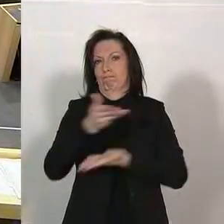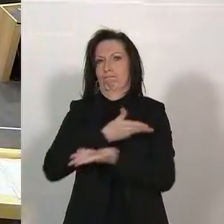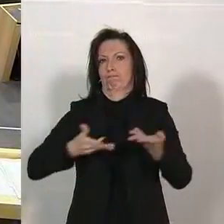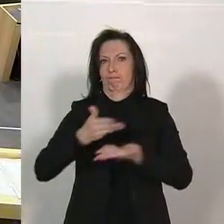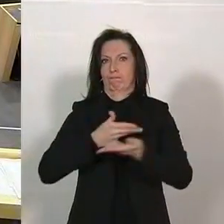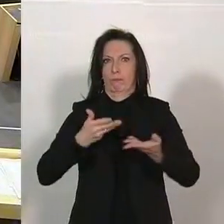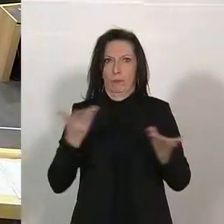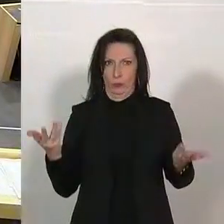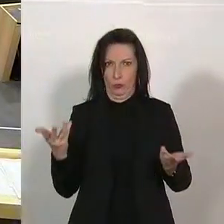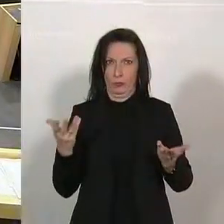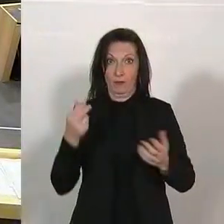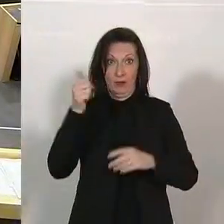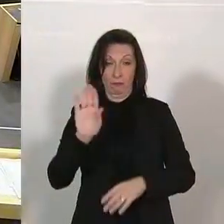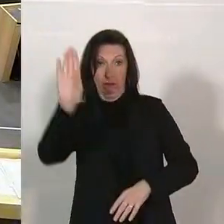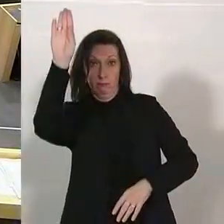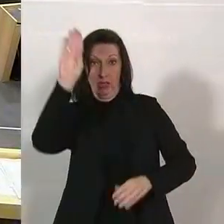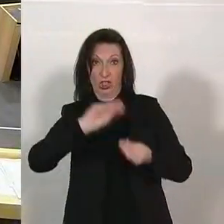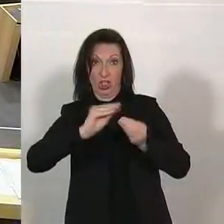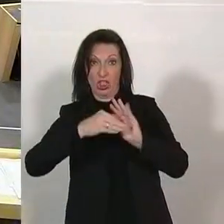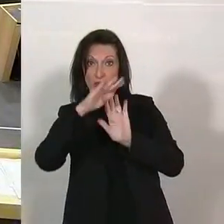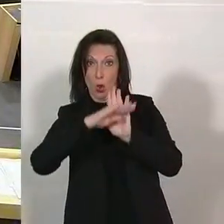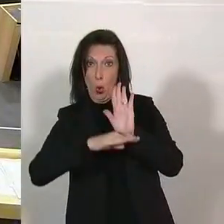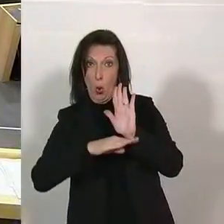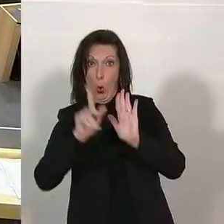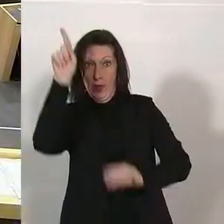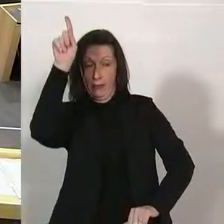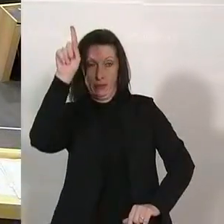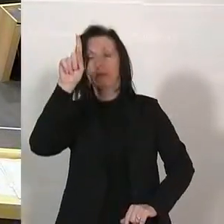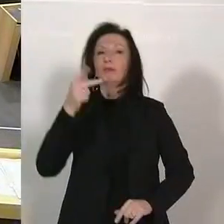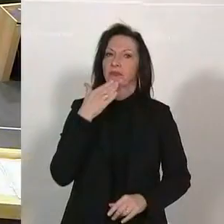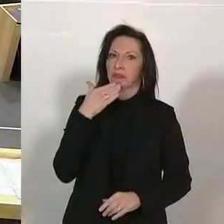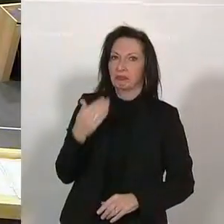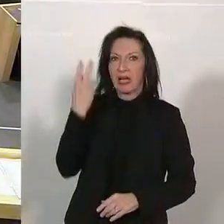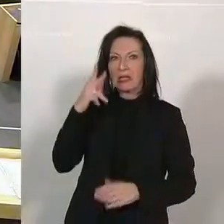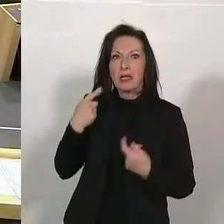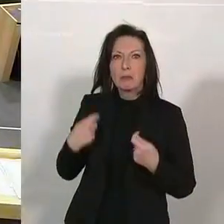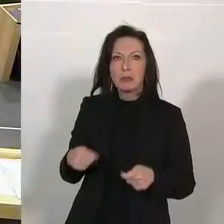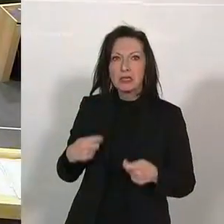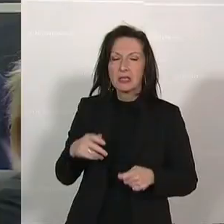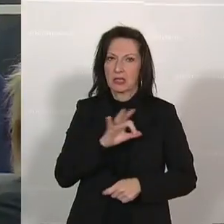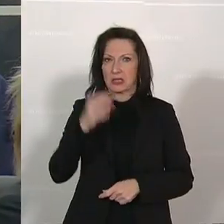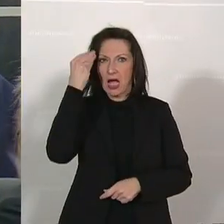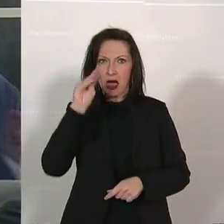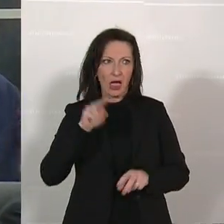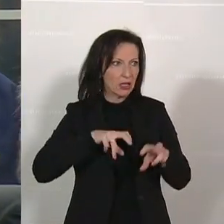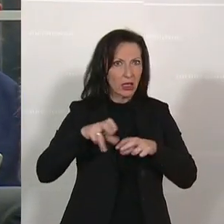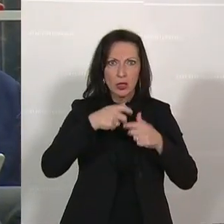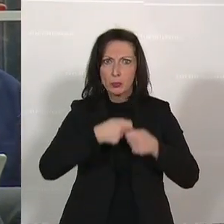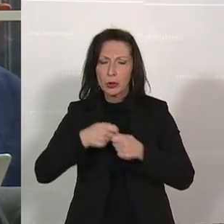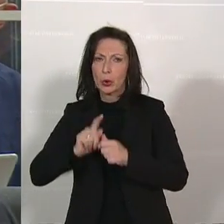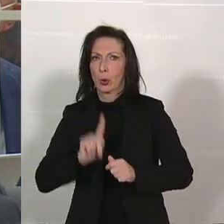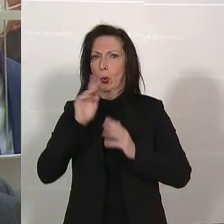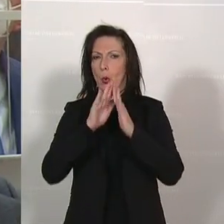Eine Wortmeldung zur Geschäftsordnung, bitte. Danke, Präsident, geschätzte Regierungsmitglieder Hohes Hause.